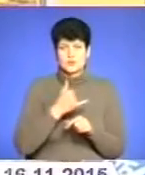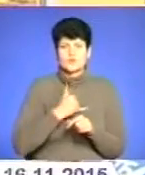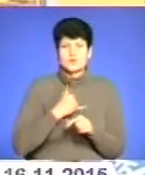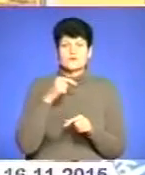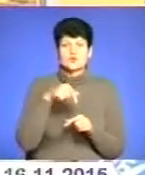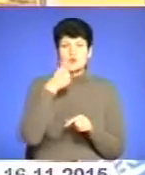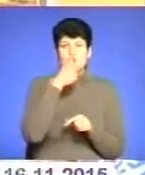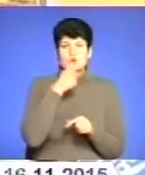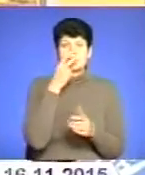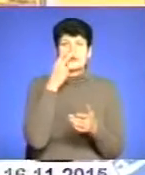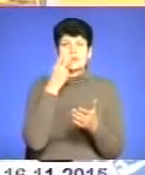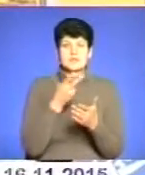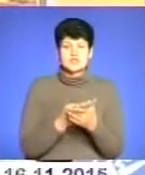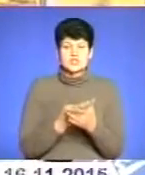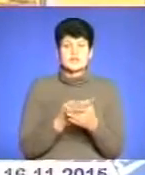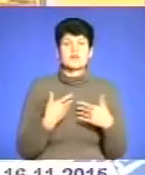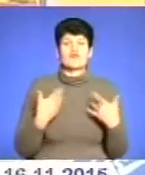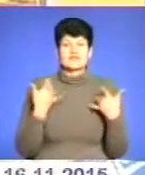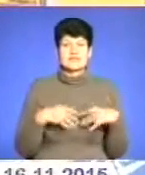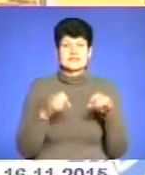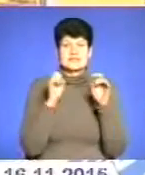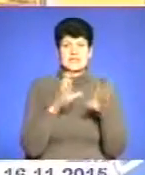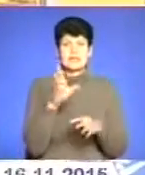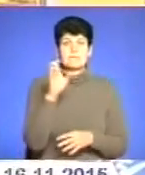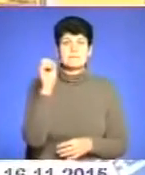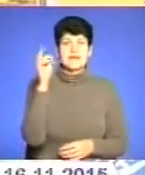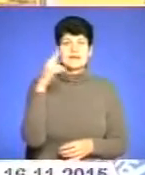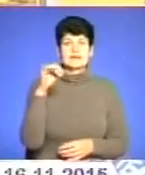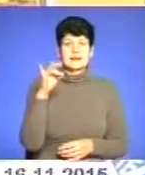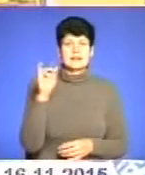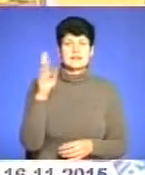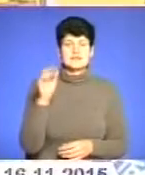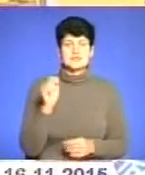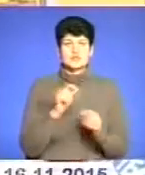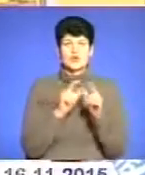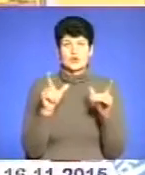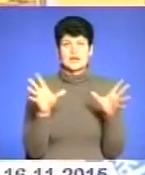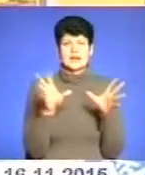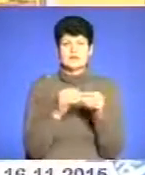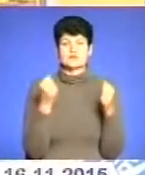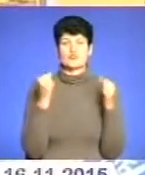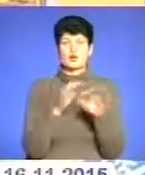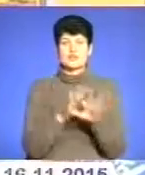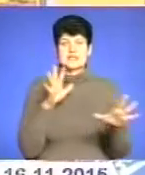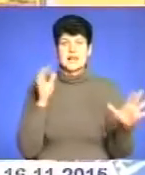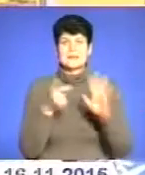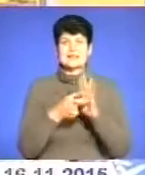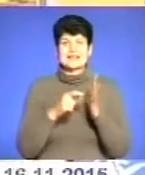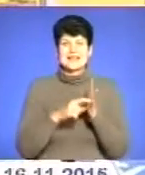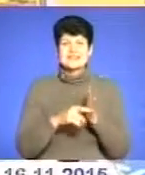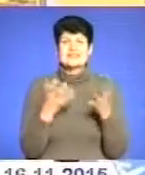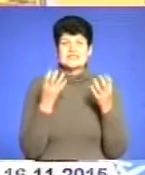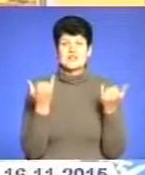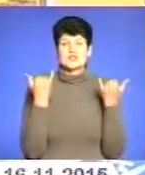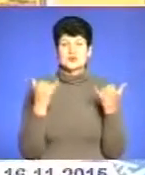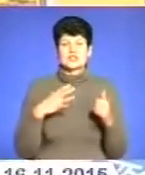передбачається… Ми здали вже у Бедриківцех школу, спортзалом, їдкласами. І сьогодні чекаємо